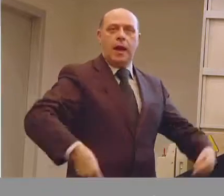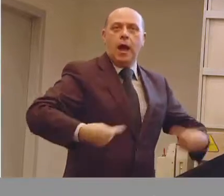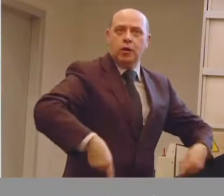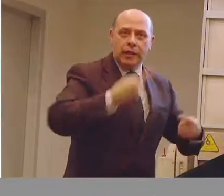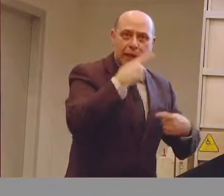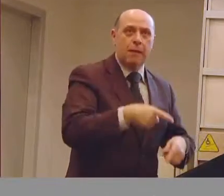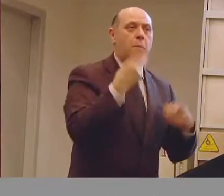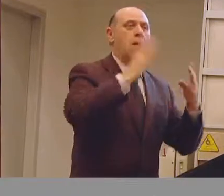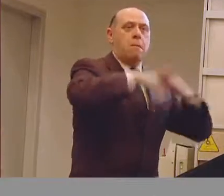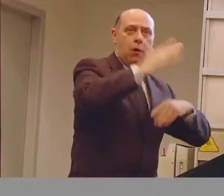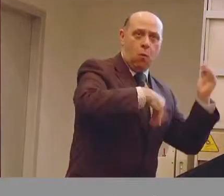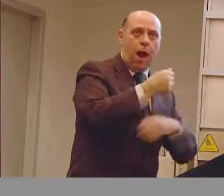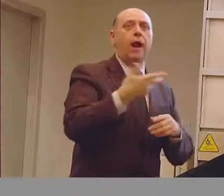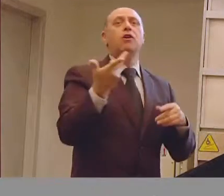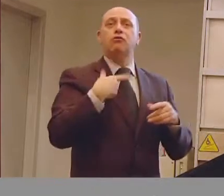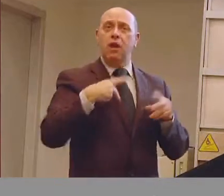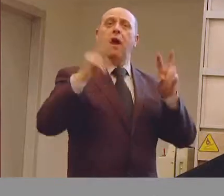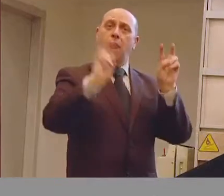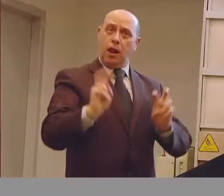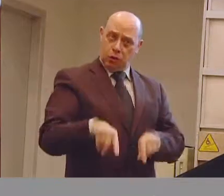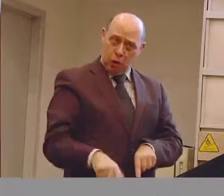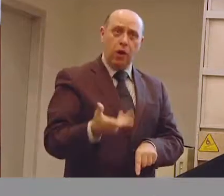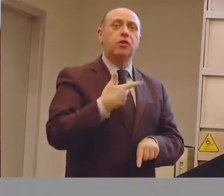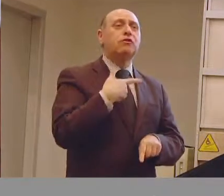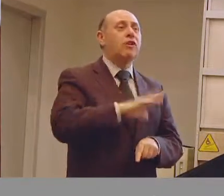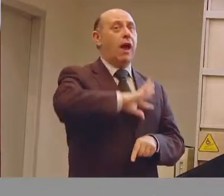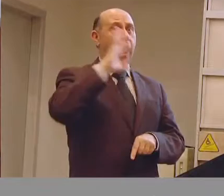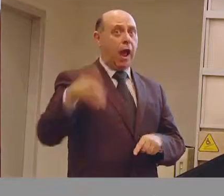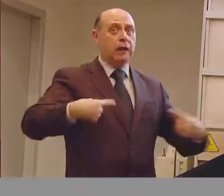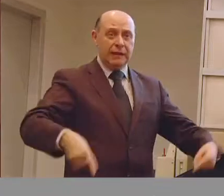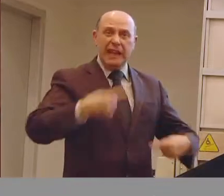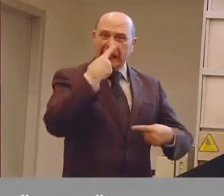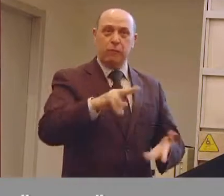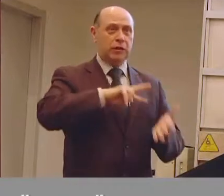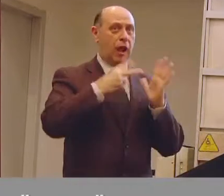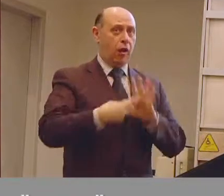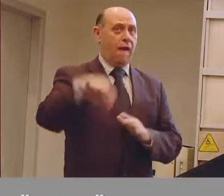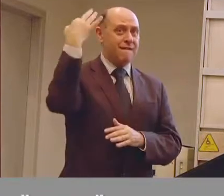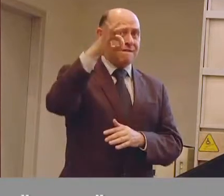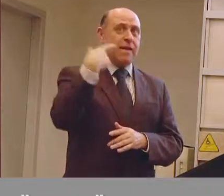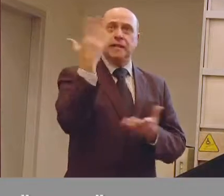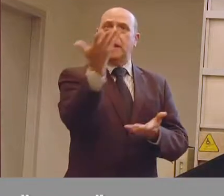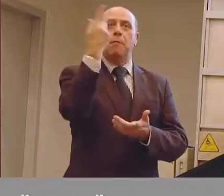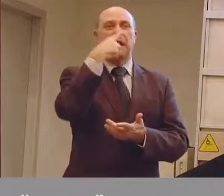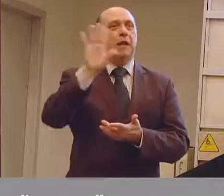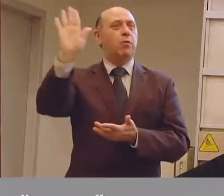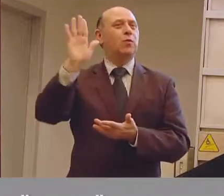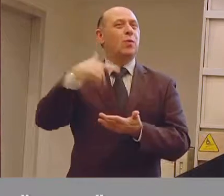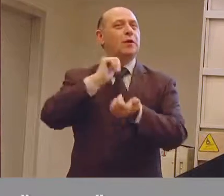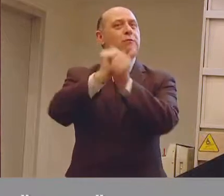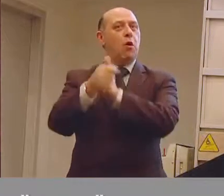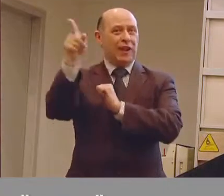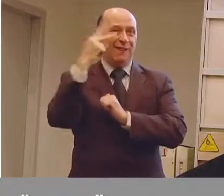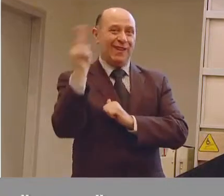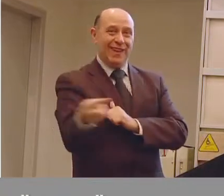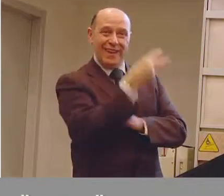carrozzine elettroniche, ma pensiamo anche alle ausili ad alta tecnologia, ad alto impatto tecnologico come gli ausili sportivi. Nella foto vedete il nostro,